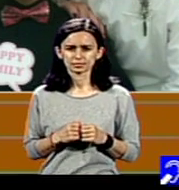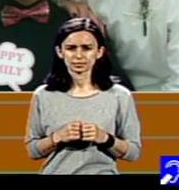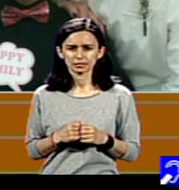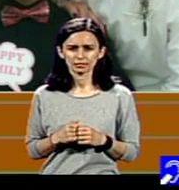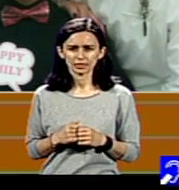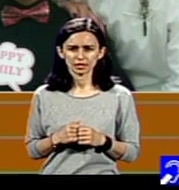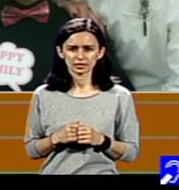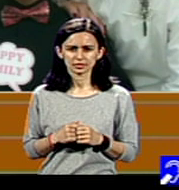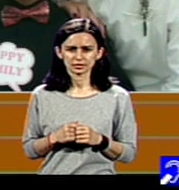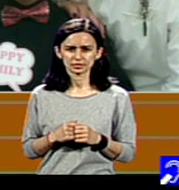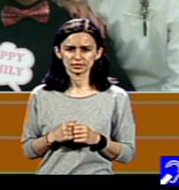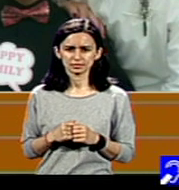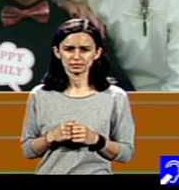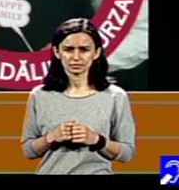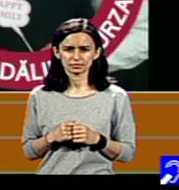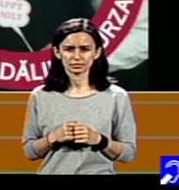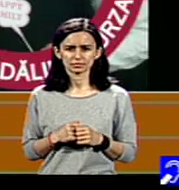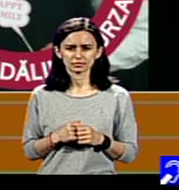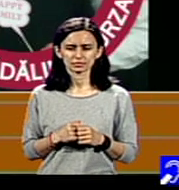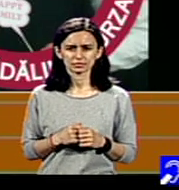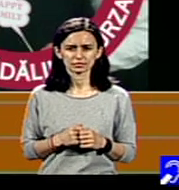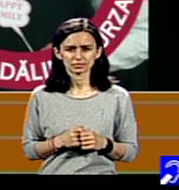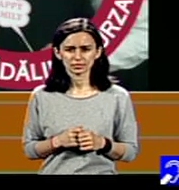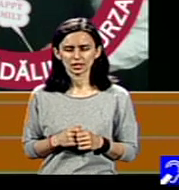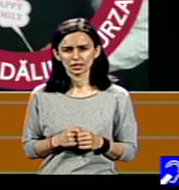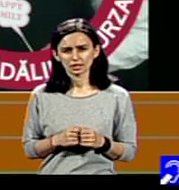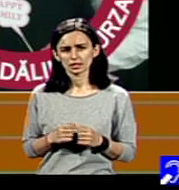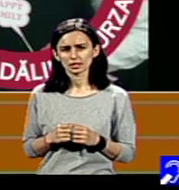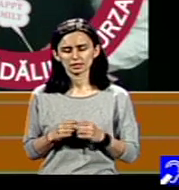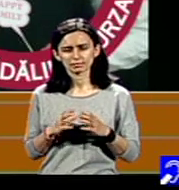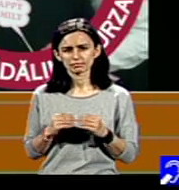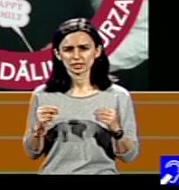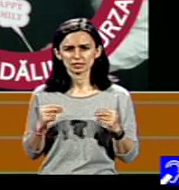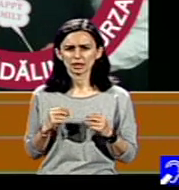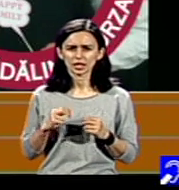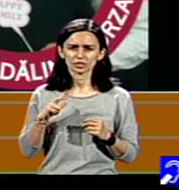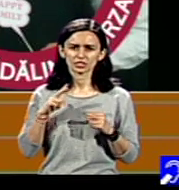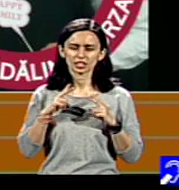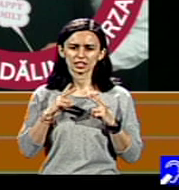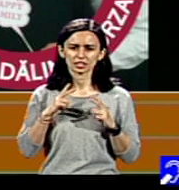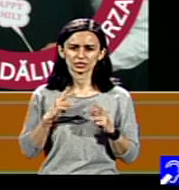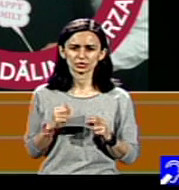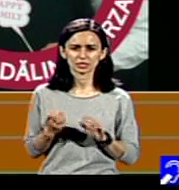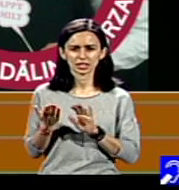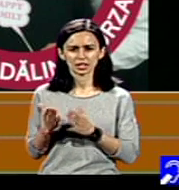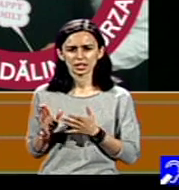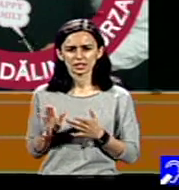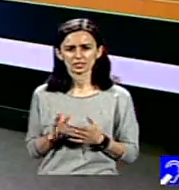riscul destul de a te apuca de ceva. N-aș zice,